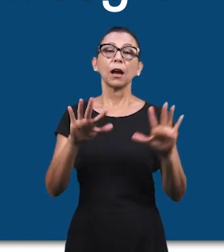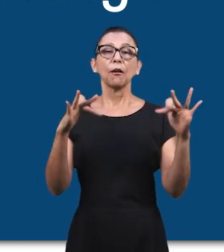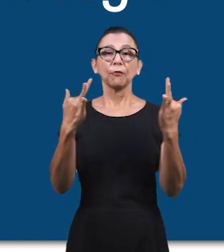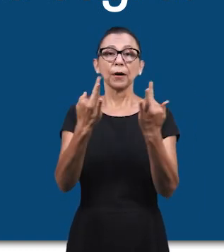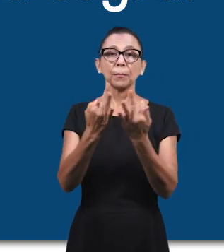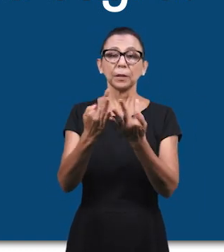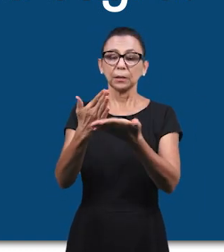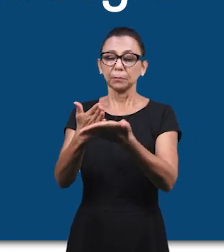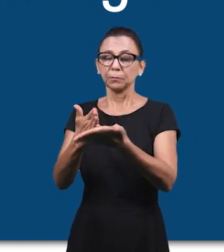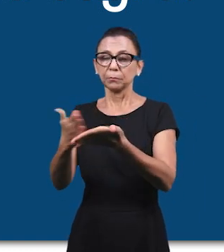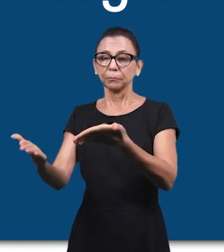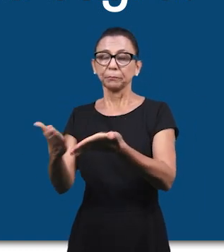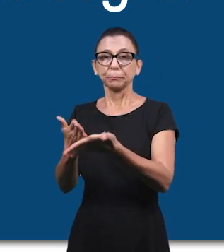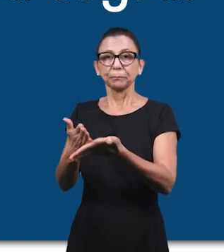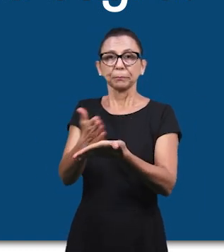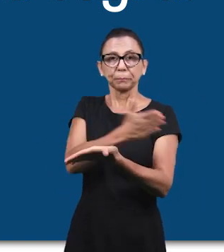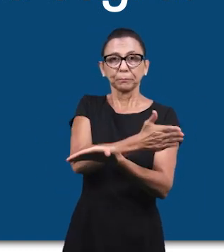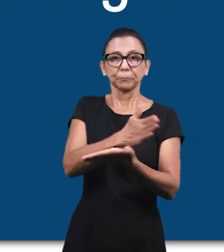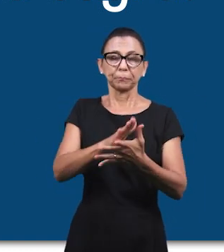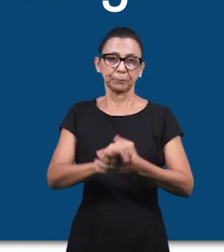говорит, 53.